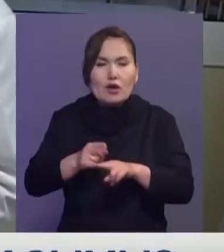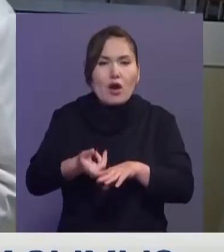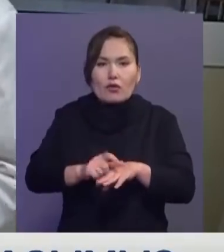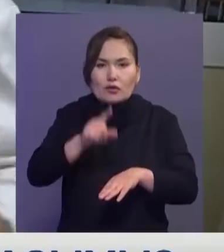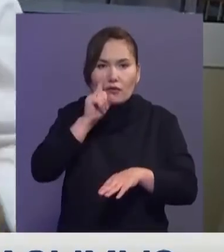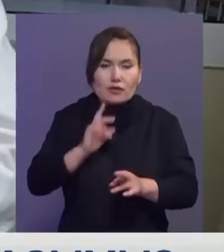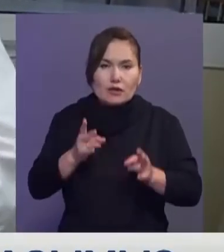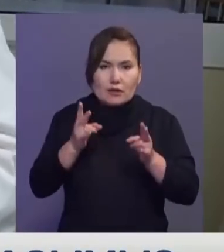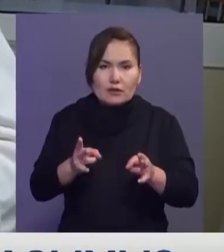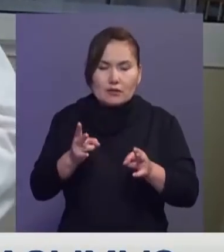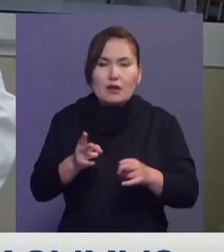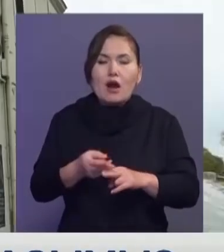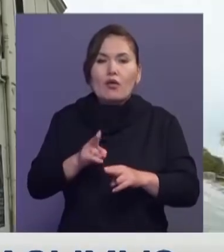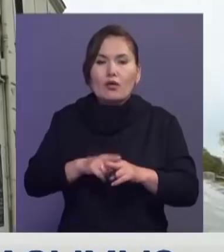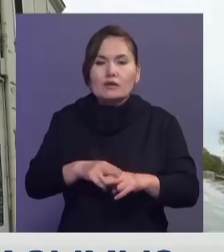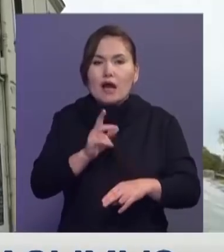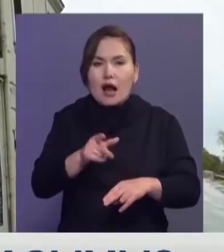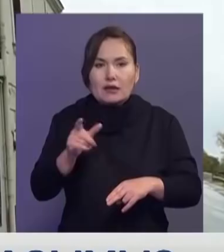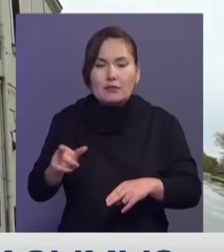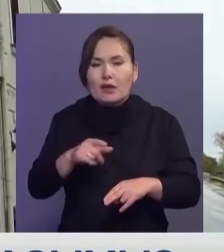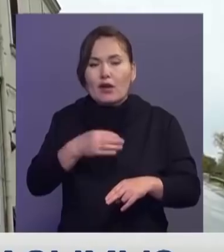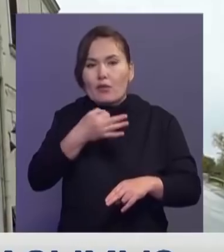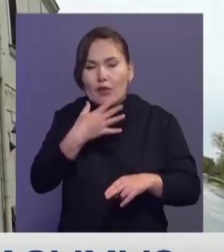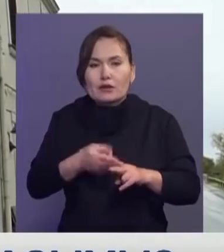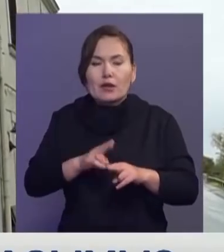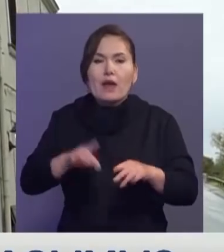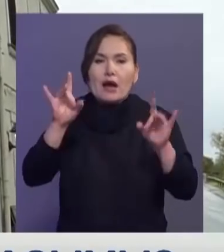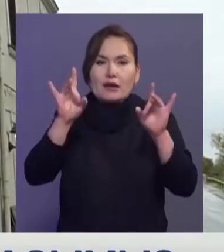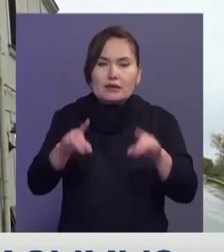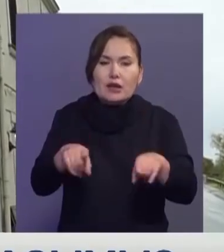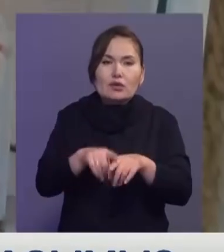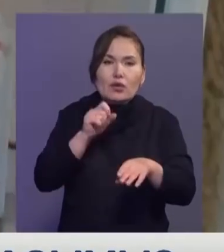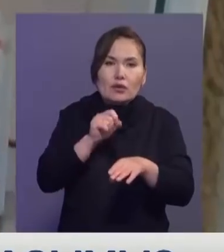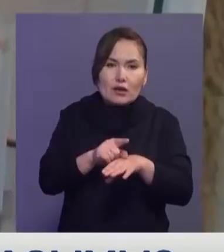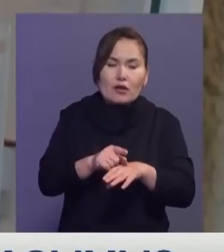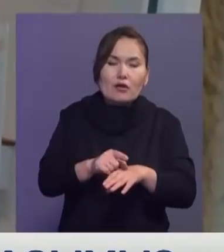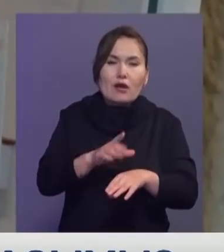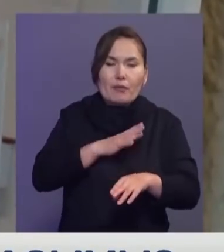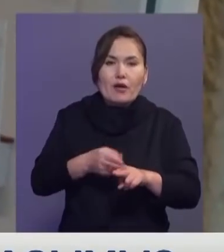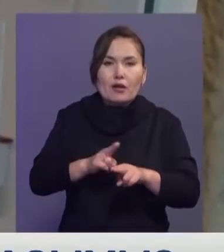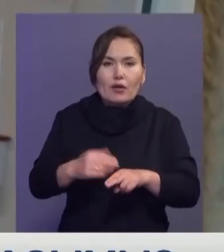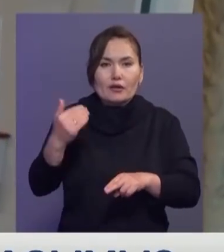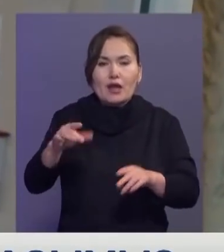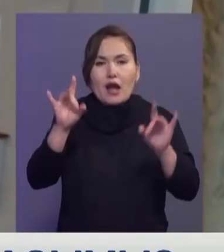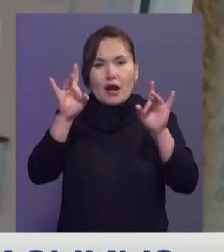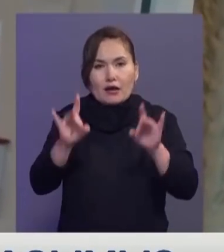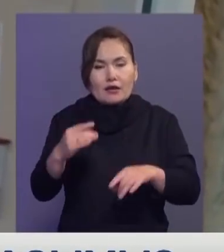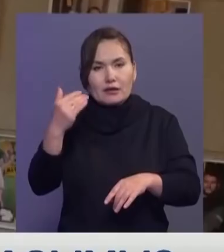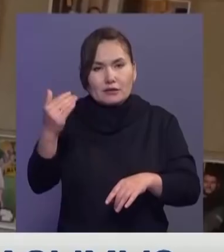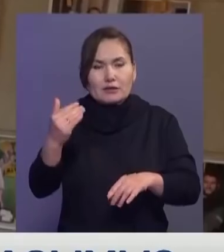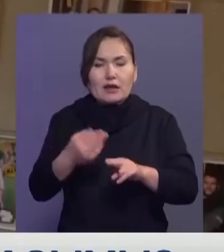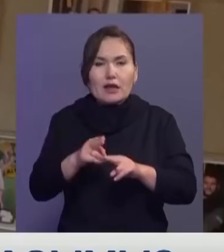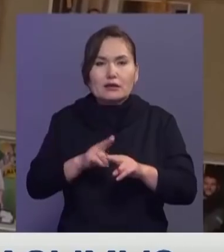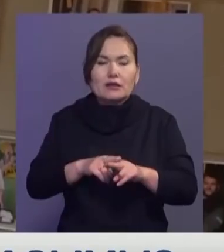Үрмшік тұрғындырақ ұнаған. Тіпті жергілікті мерамқыны мәздіріне қосылып, ғимарат қабырғасына ләзәттің суреті де әлінген.